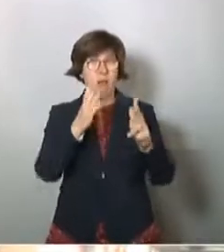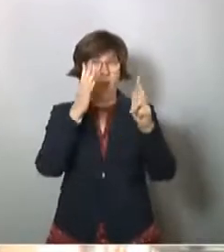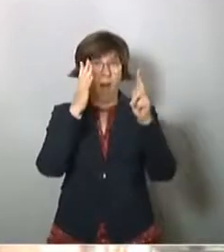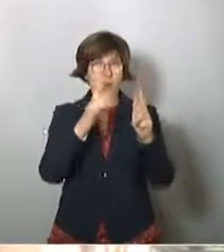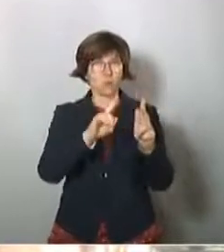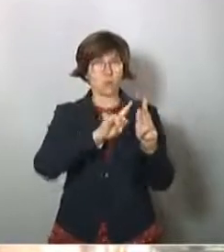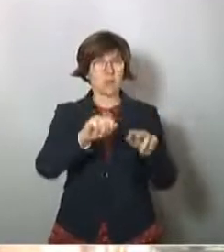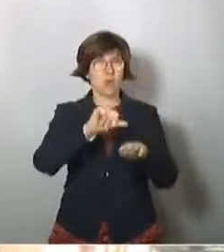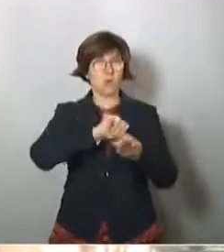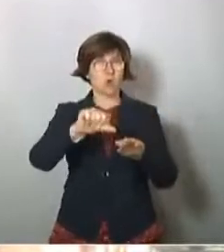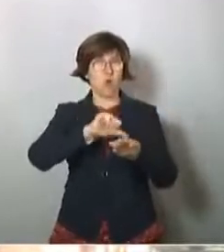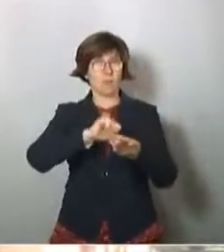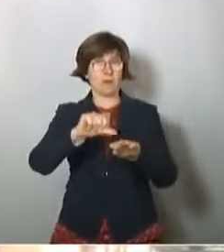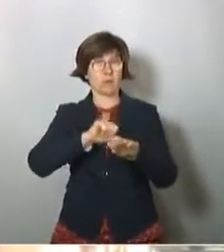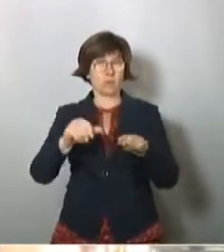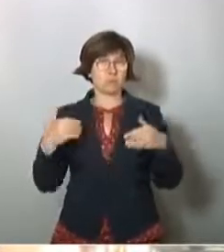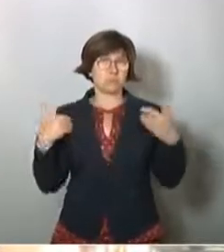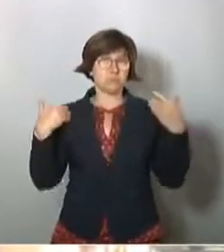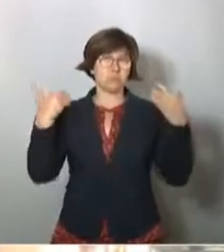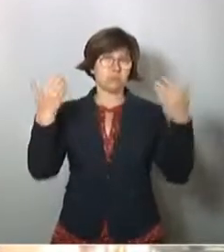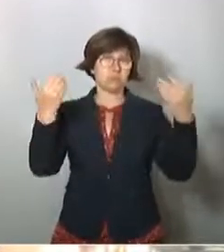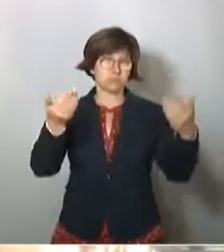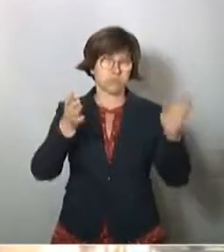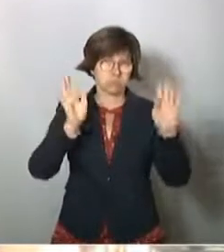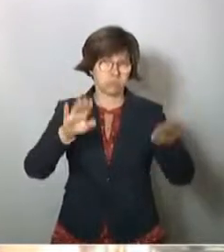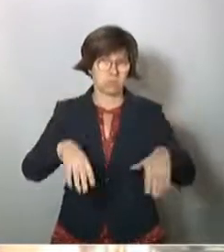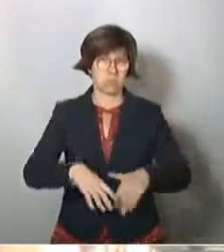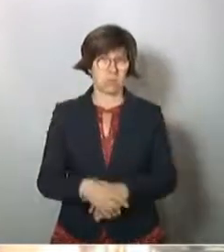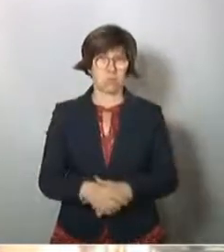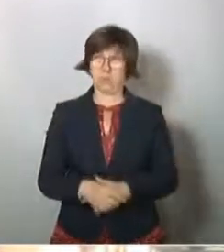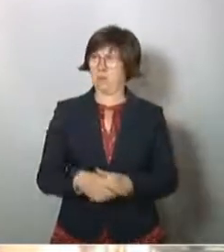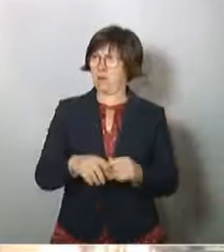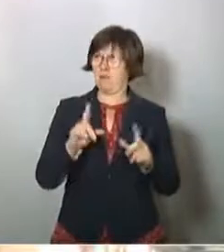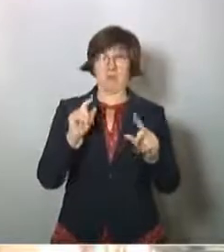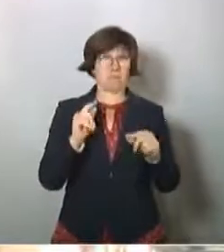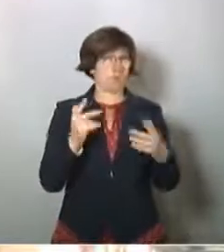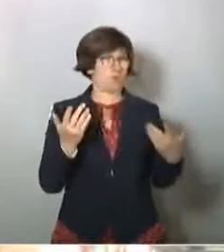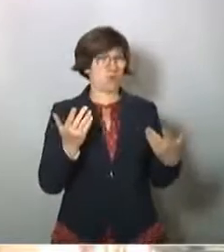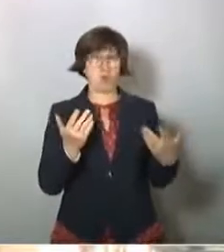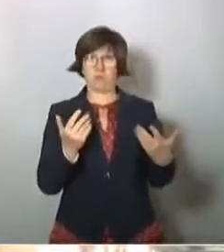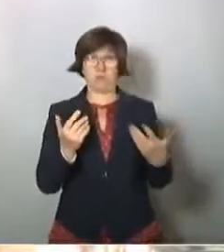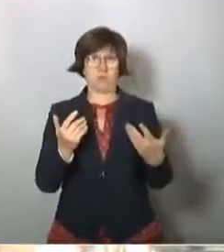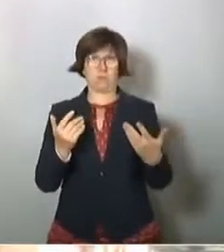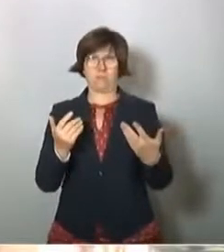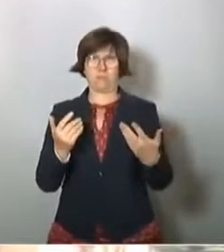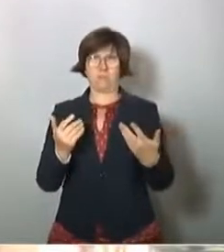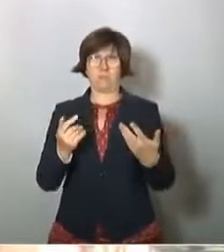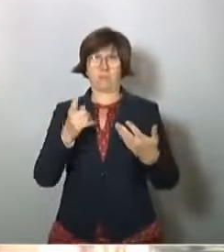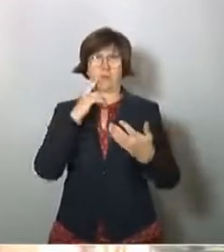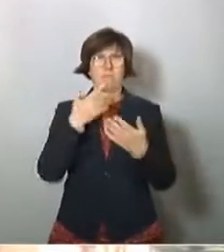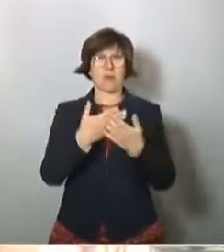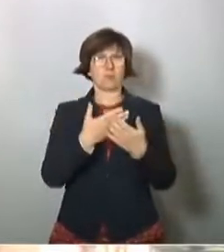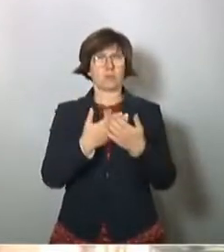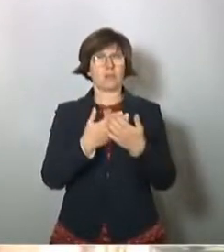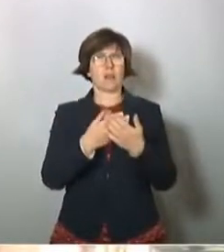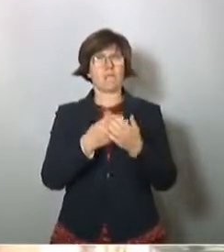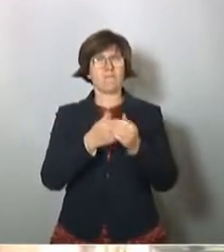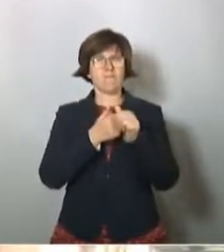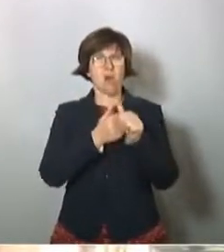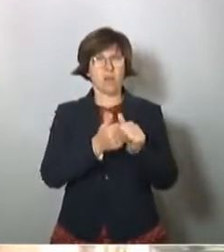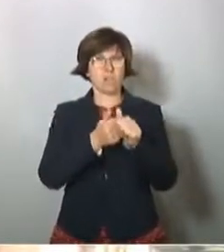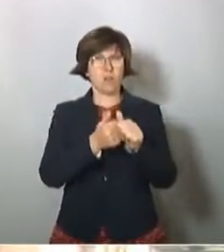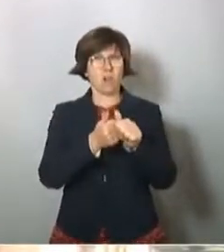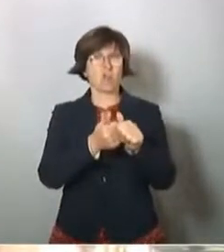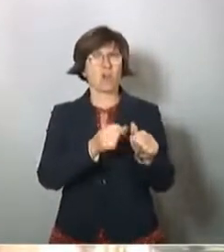.000 Operationen zum Beispiel verschoben werden? Und was bedeutet es, wenn, was sind die Folgen,